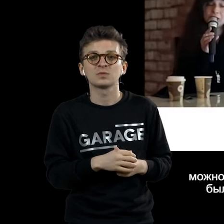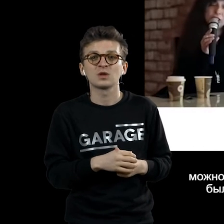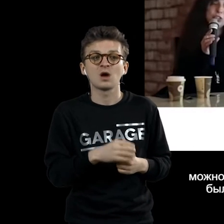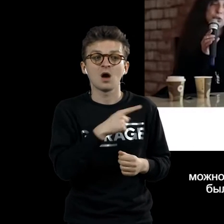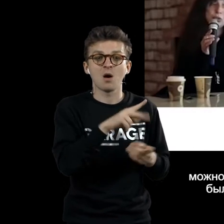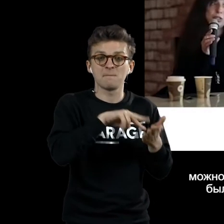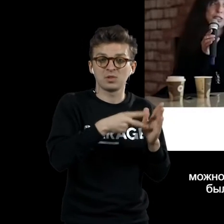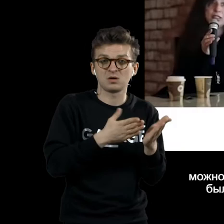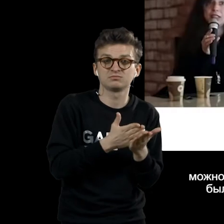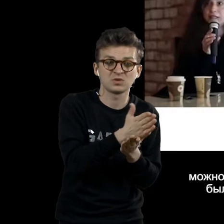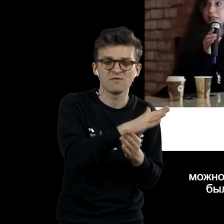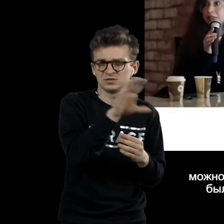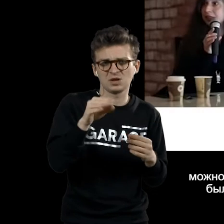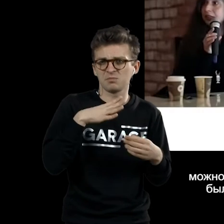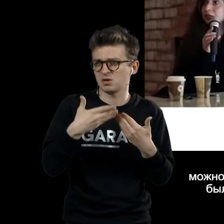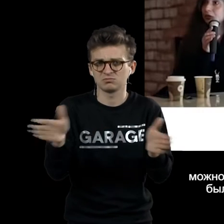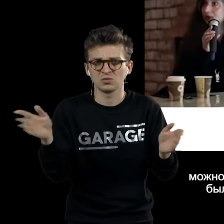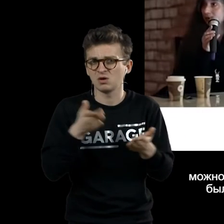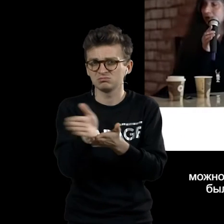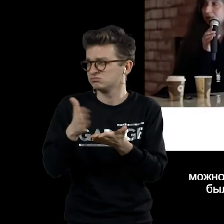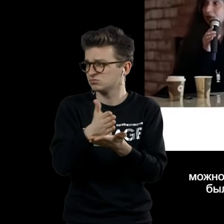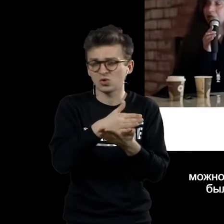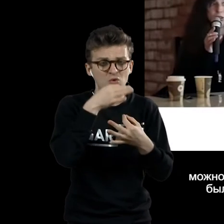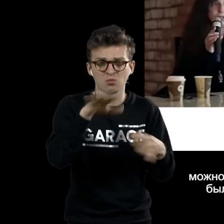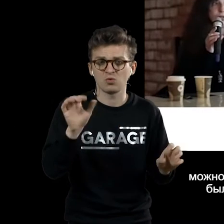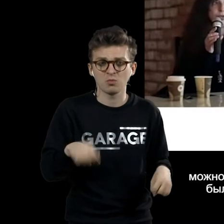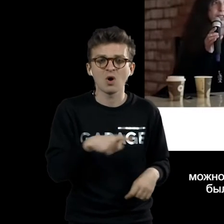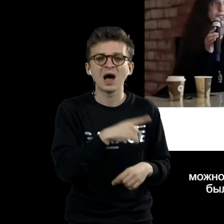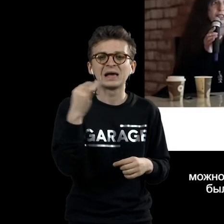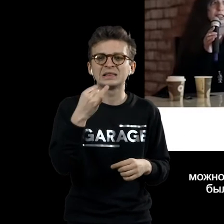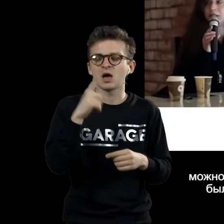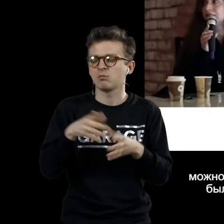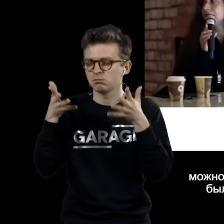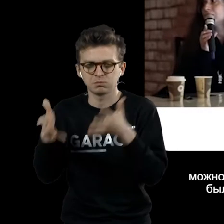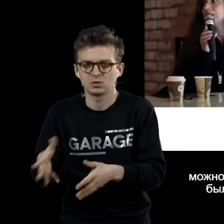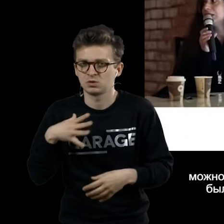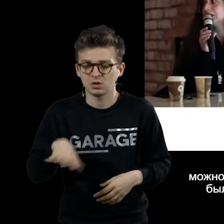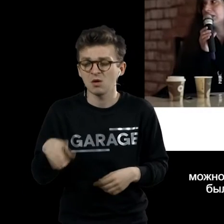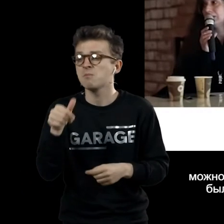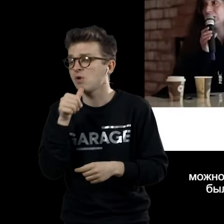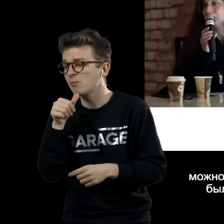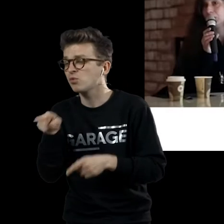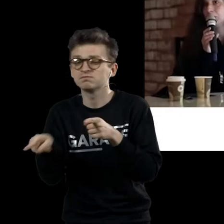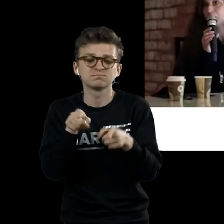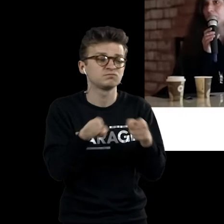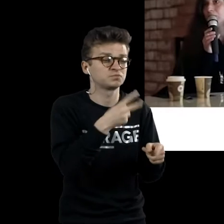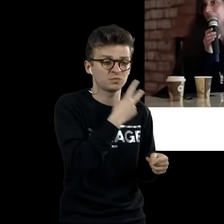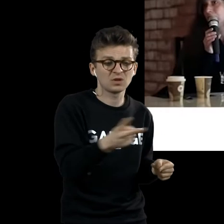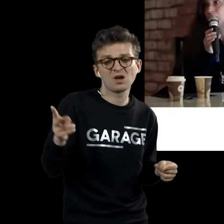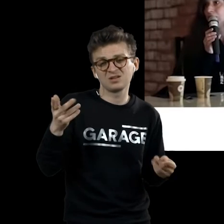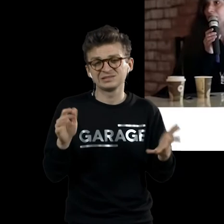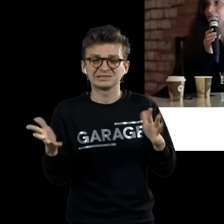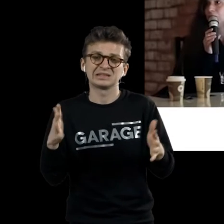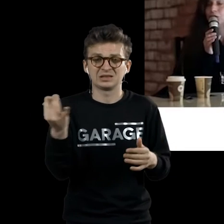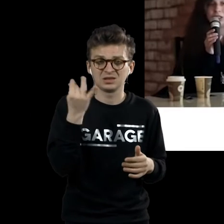Можно предположить, что ни одна из этих стратегий, которые все были открыты, все были доступны, ни одна из этих стратегий его не заинтересовала. Он все попробовал,